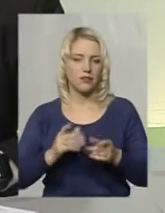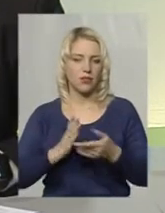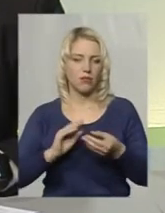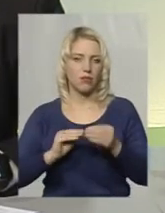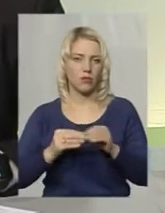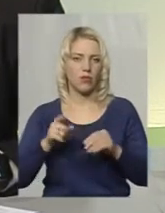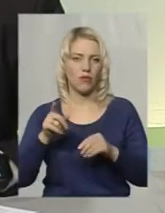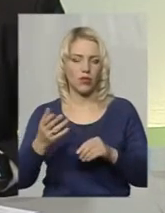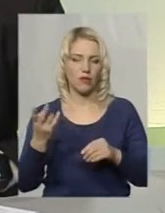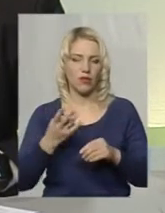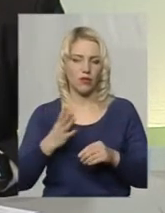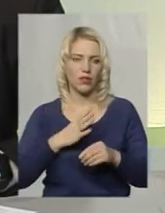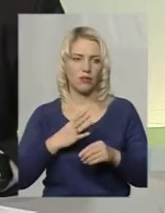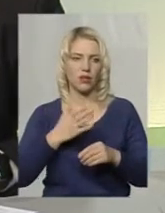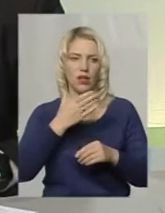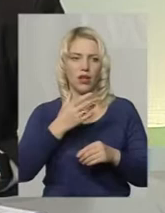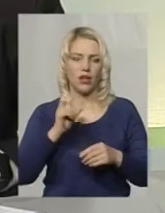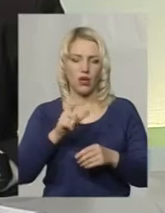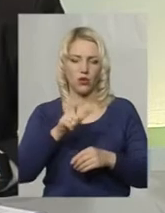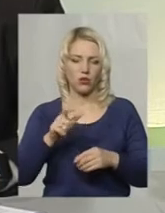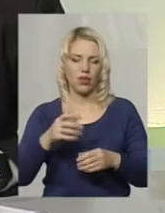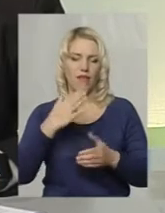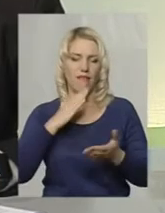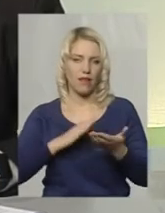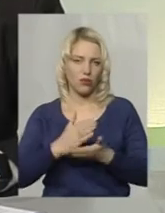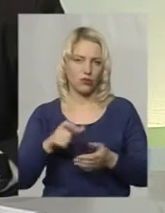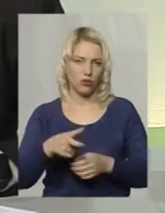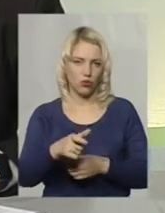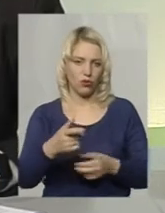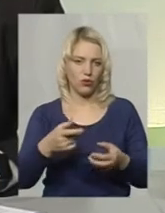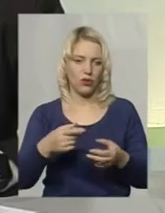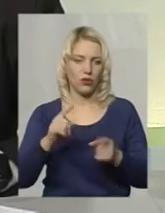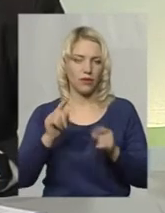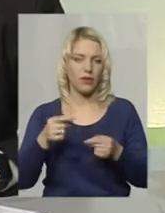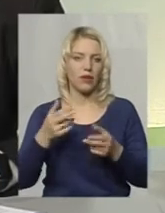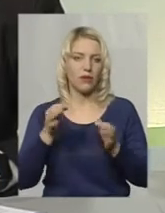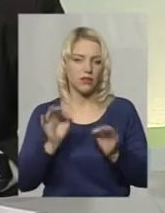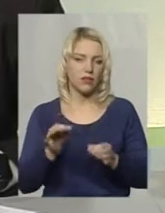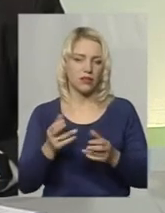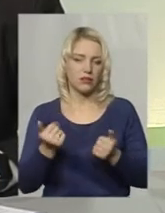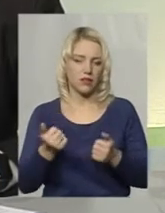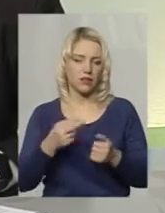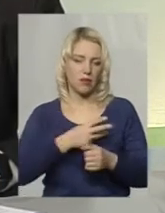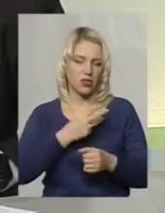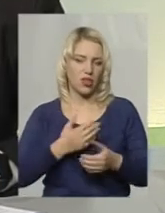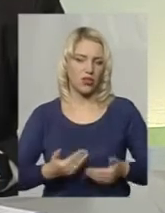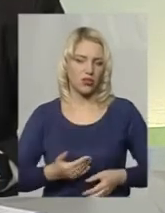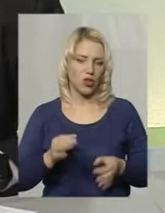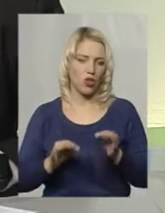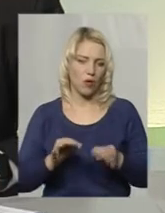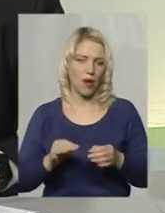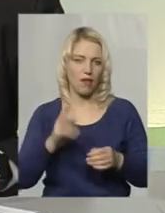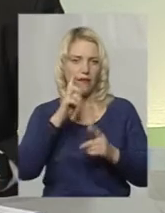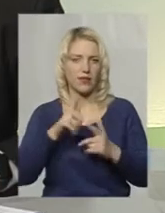громадянин, рухатись нормальною, хорошою, якісною дорогою. Тобто, їхнє бажання жити в нормальній країні з нормальними